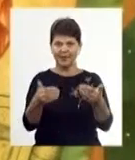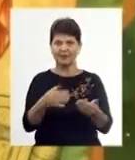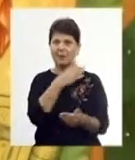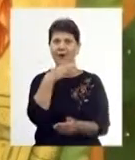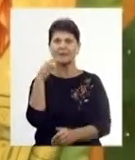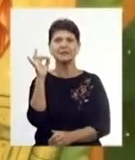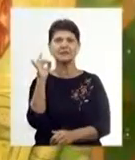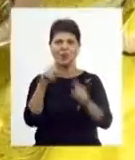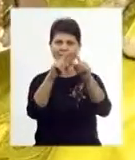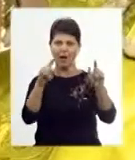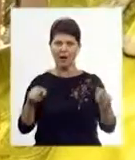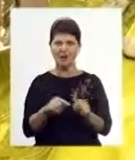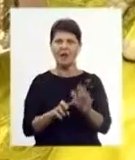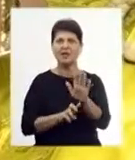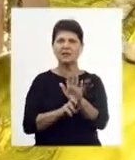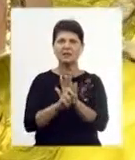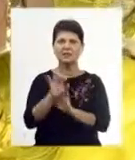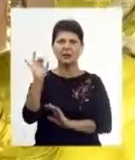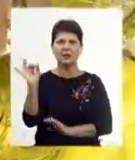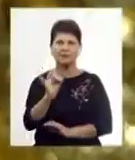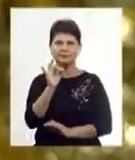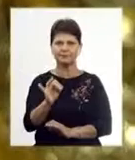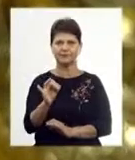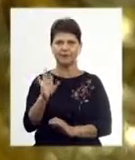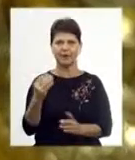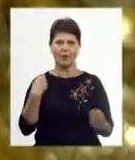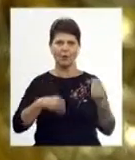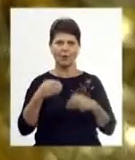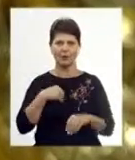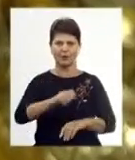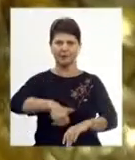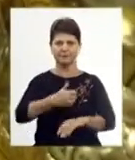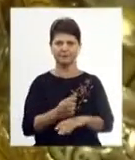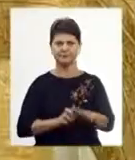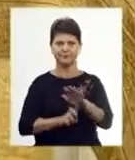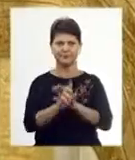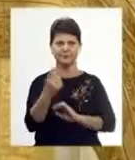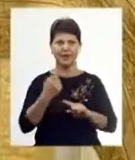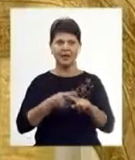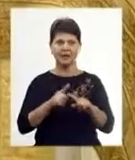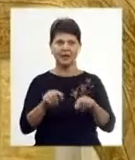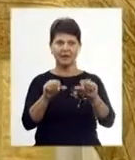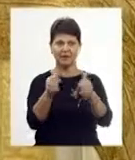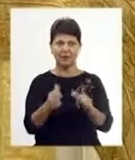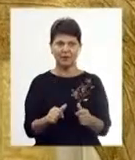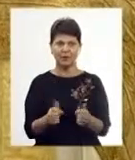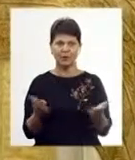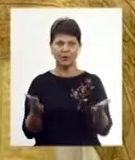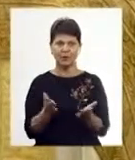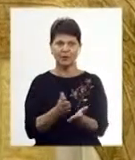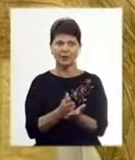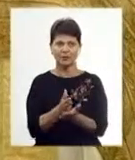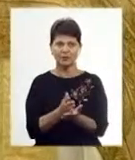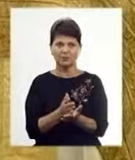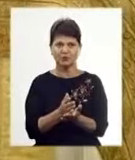старовинних ікон, церковне начиння, історичні світлини та одяг священнослужителів. «Це філонь, в якій служив мій